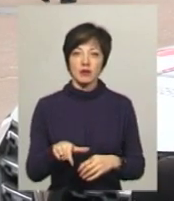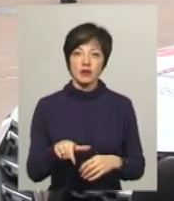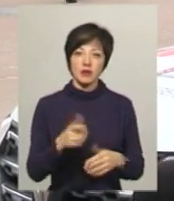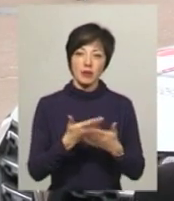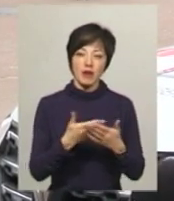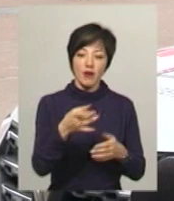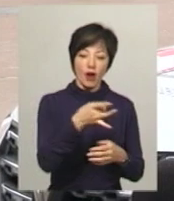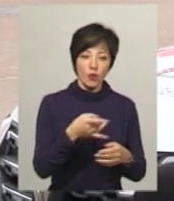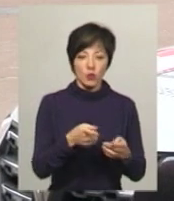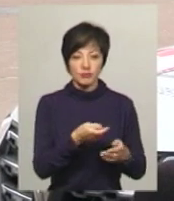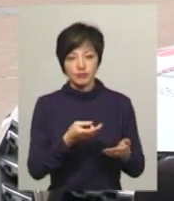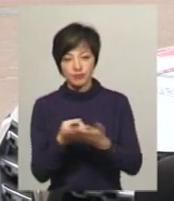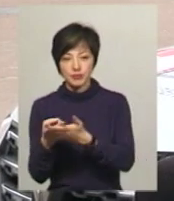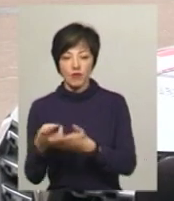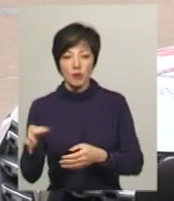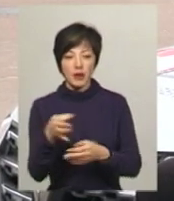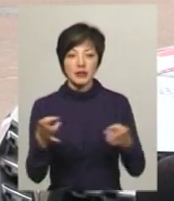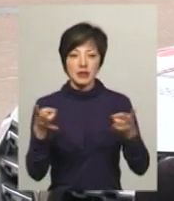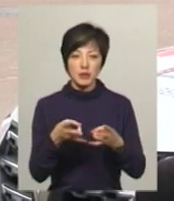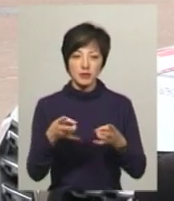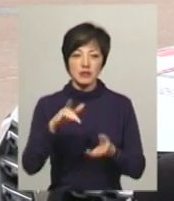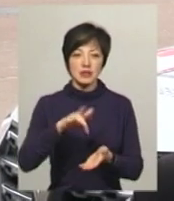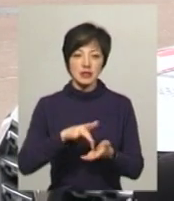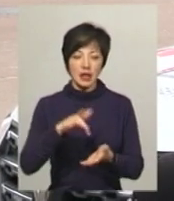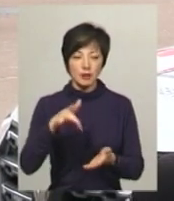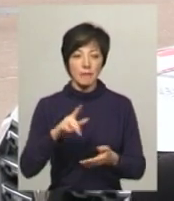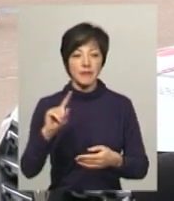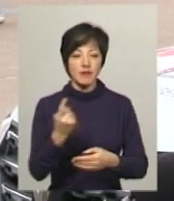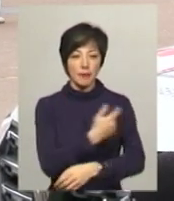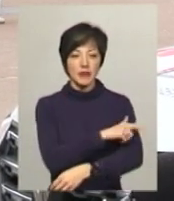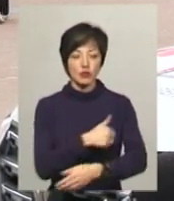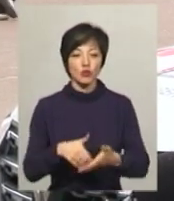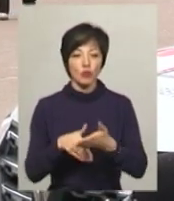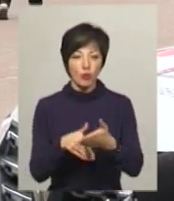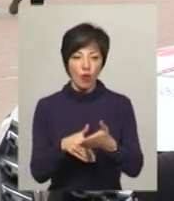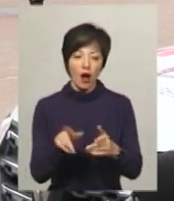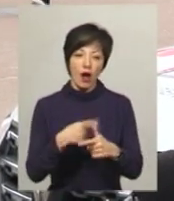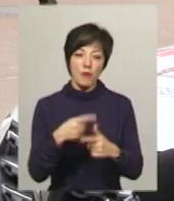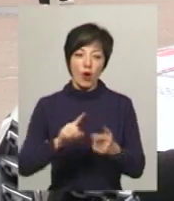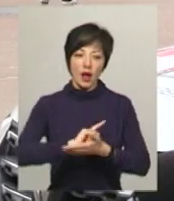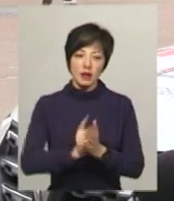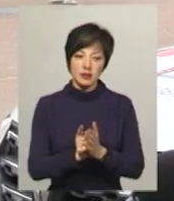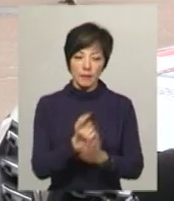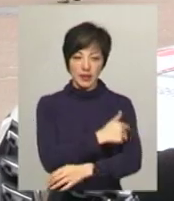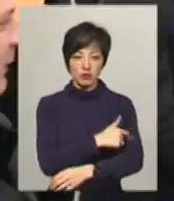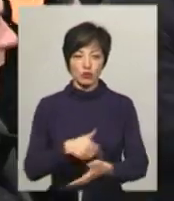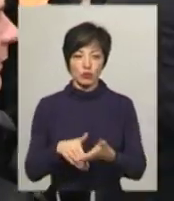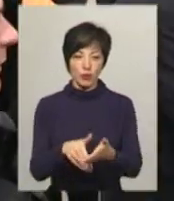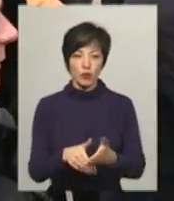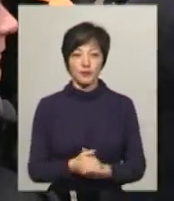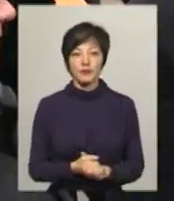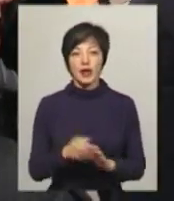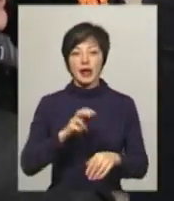або в обласний закуп, для цього є машини в центрі періонно-медико-санітарної допомоги або екстрена медична допомога.